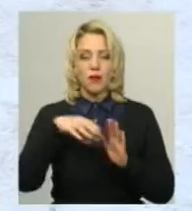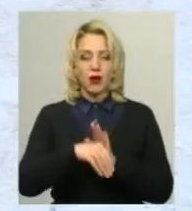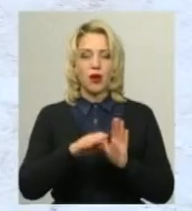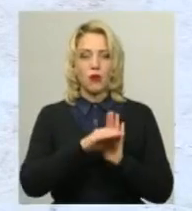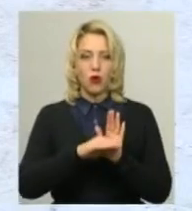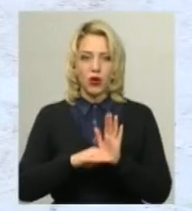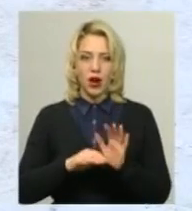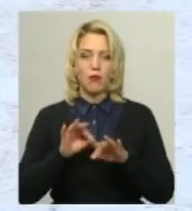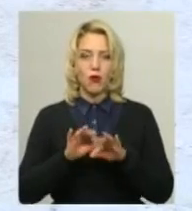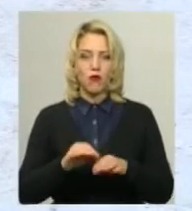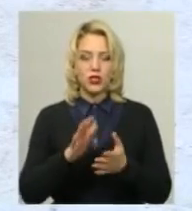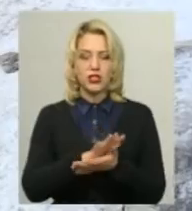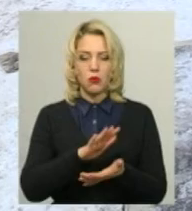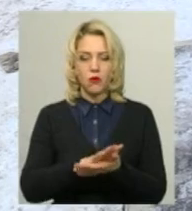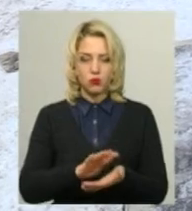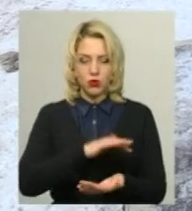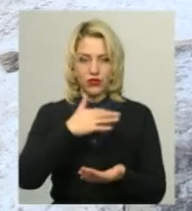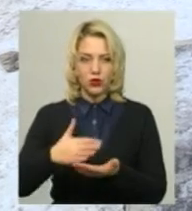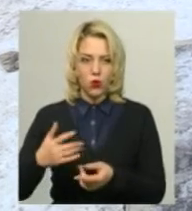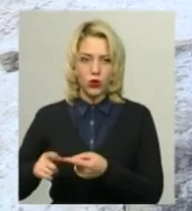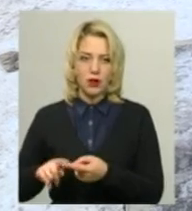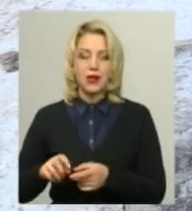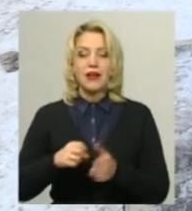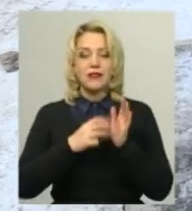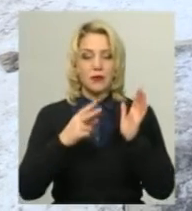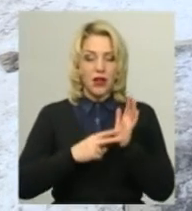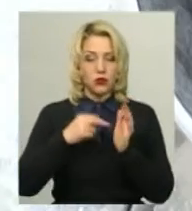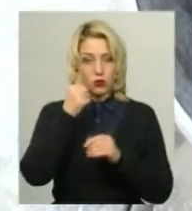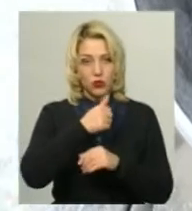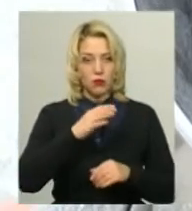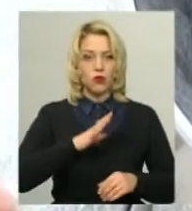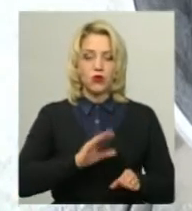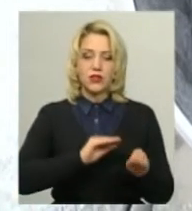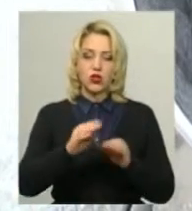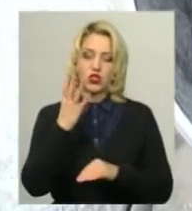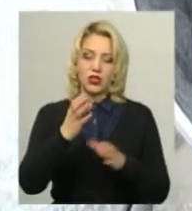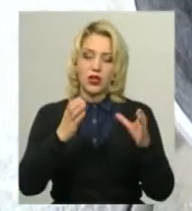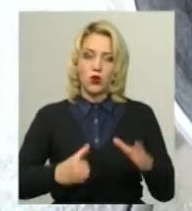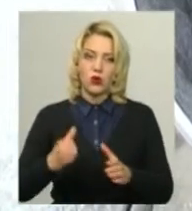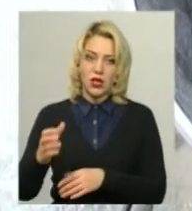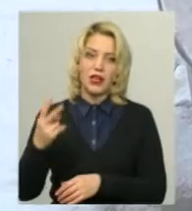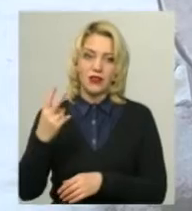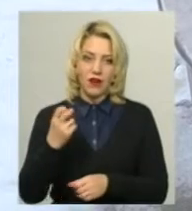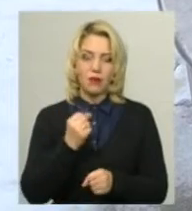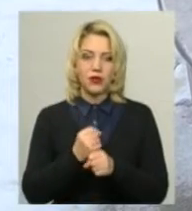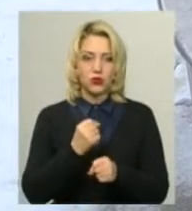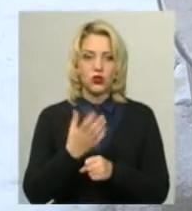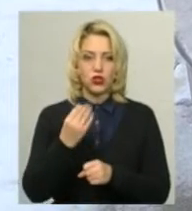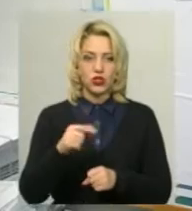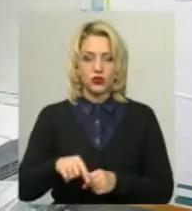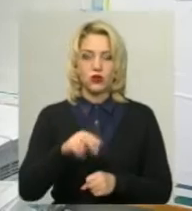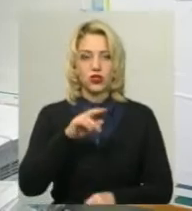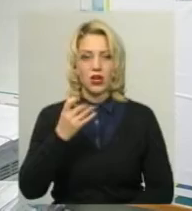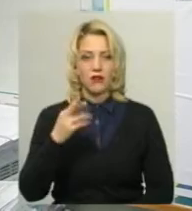«Поводження з побутовими відходами» за 18-й рік у місті встановлено 4 контейнери, 2 із них функціонують в місті з червня цього року.